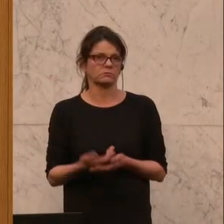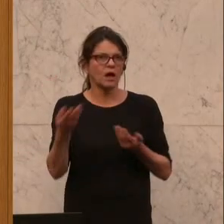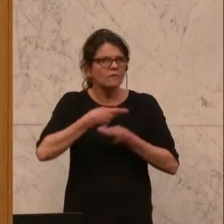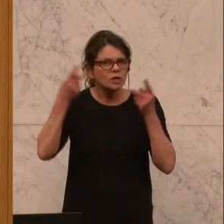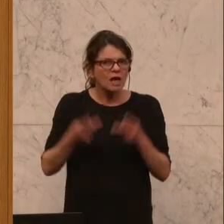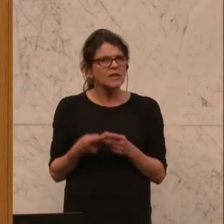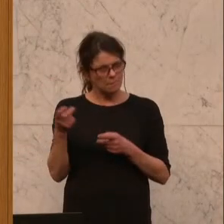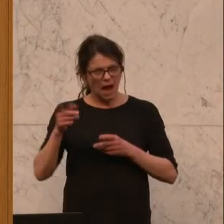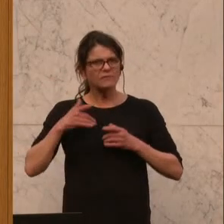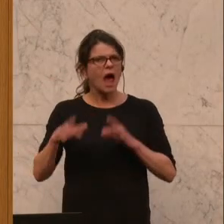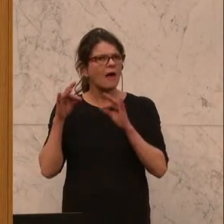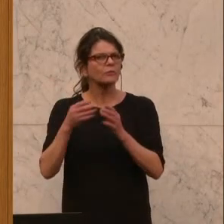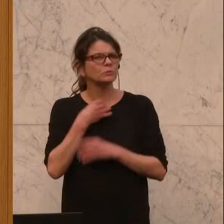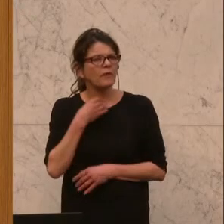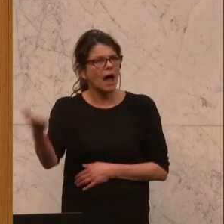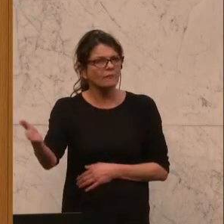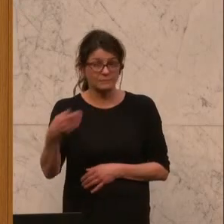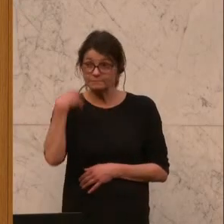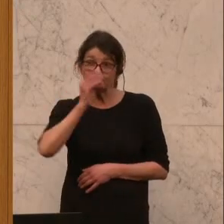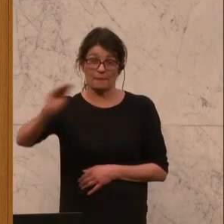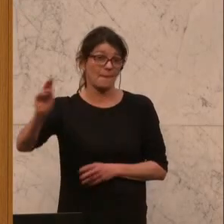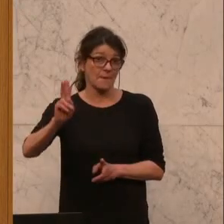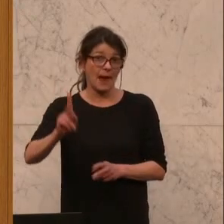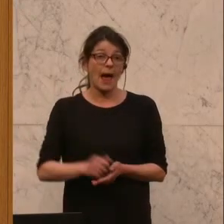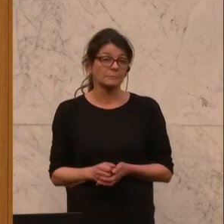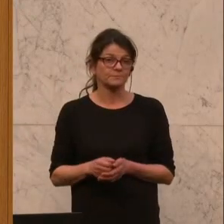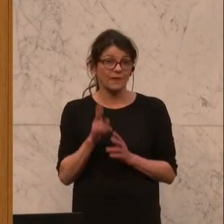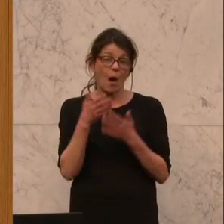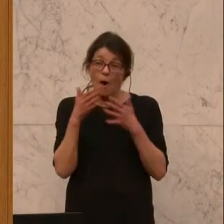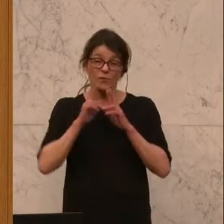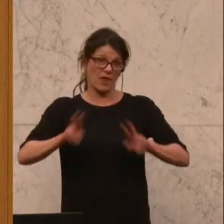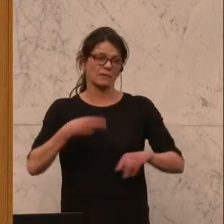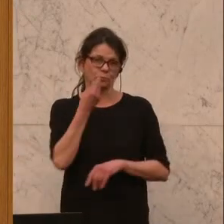hätte hier Handlungsbedarf. Das sage ich Ihnen ganz offen und ehrlich.